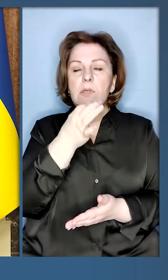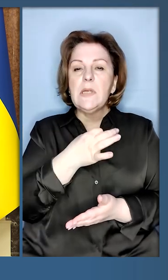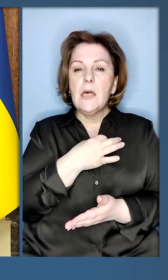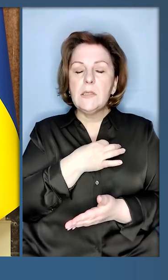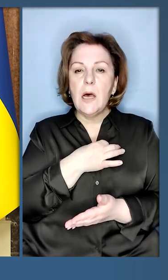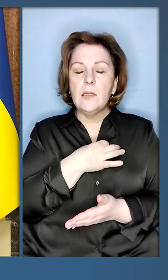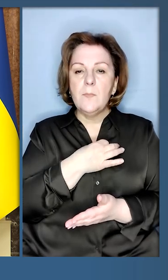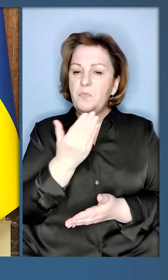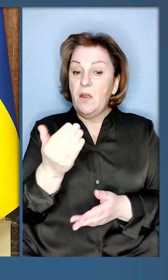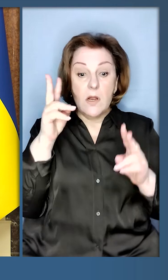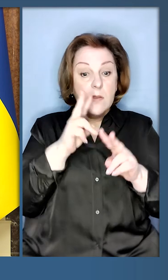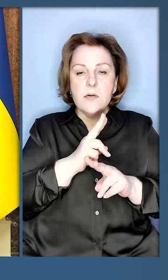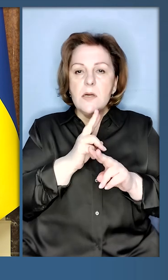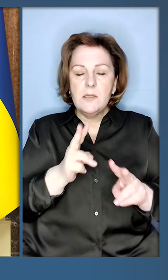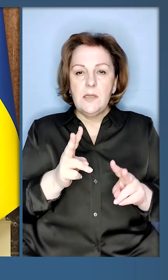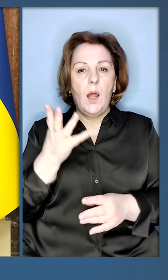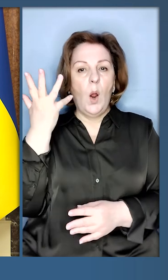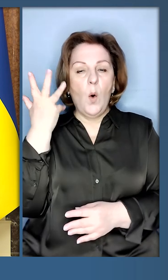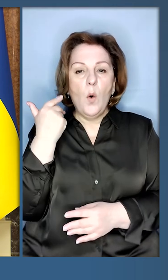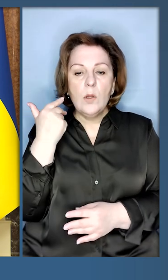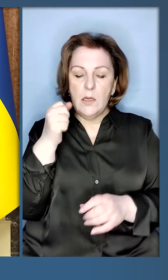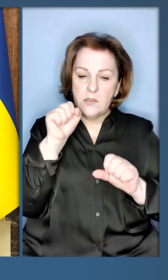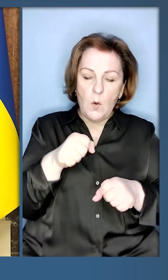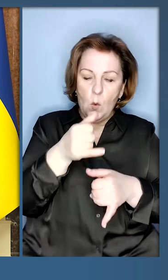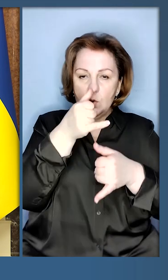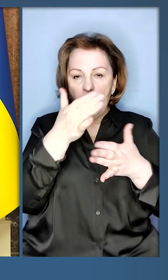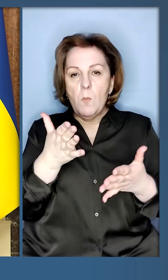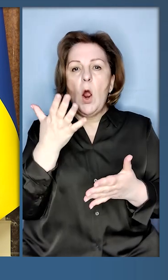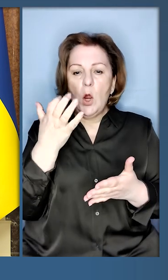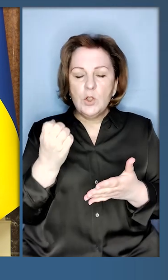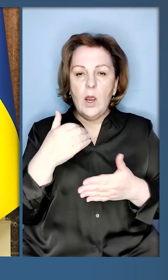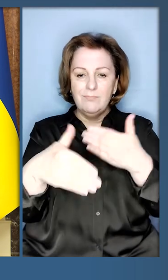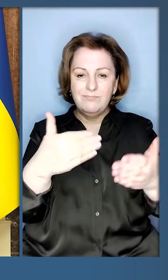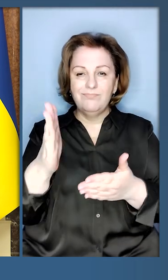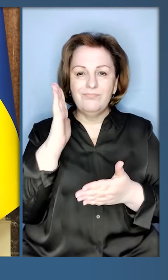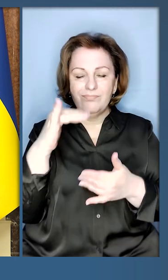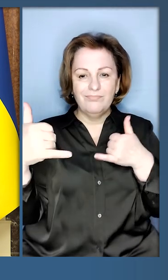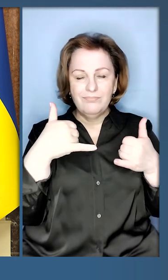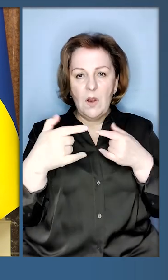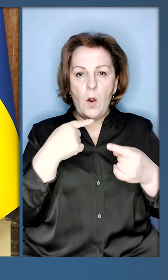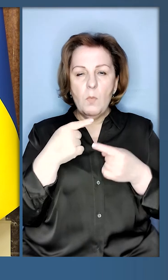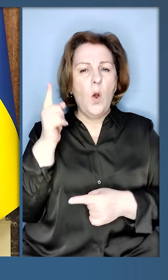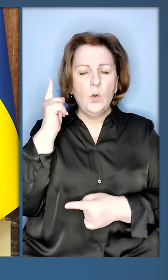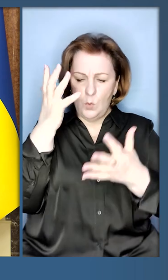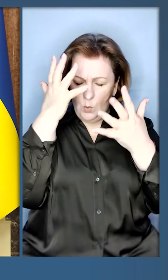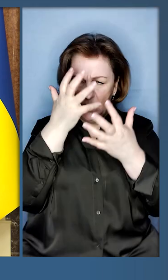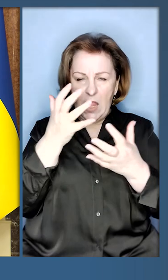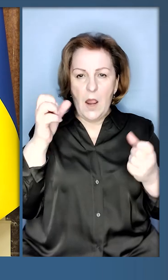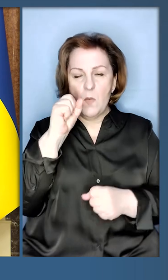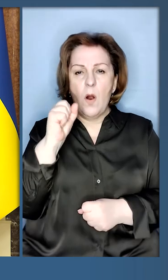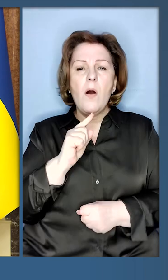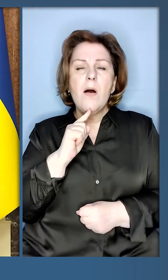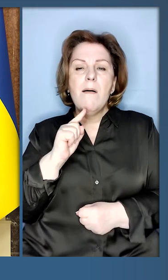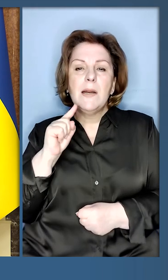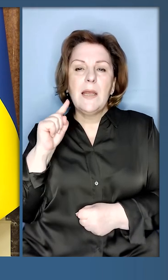ви не знаєте, коли чи зможемо ми ще поговорити. От в ту темну ніч, один рік